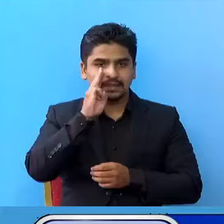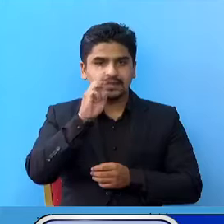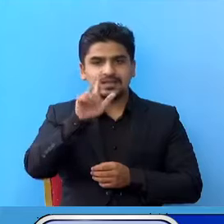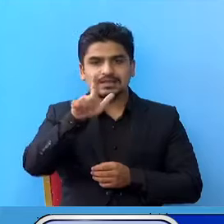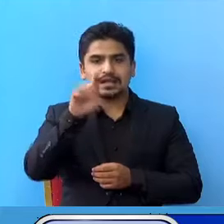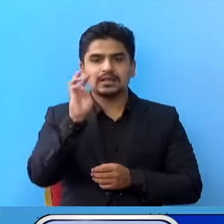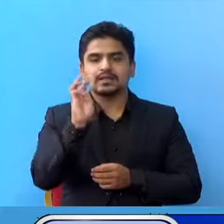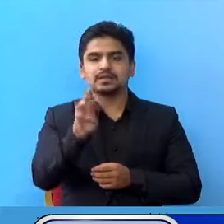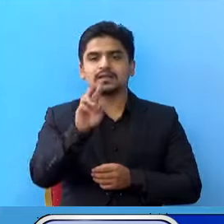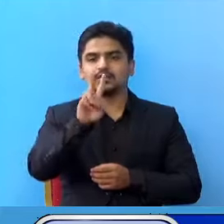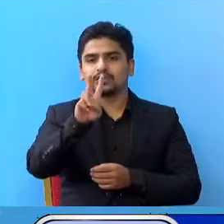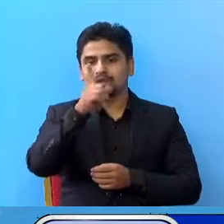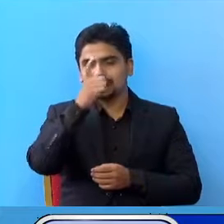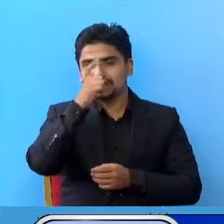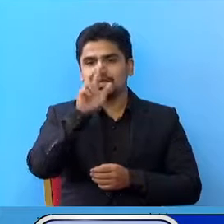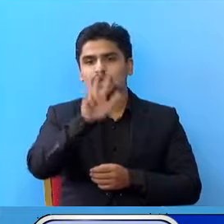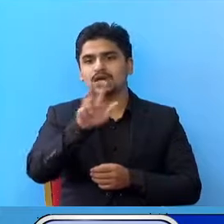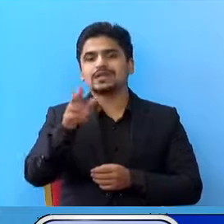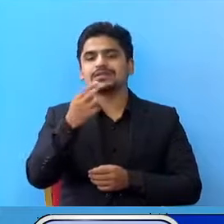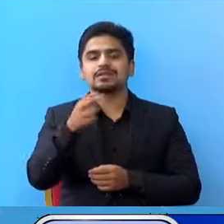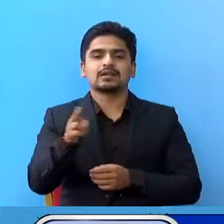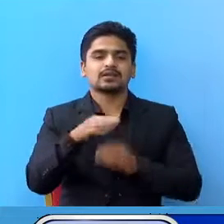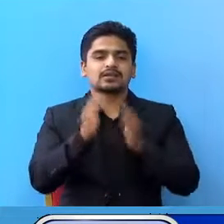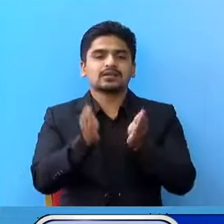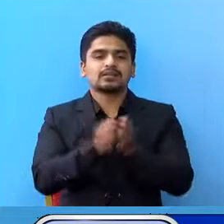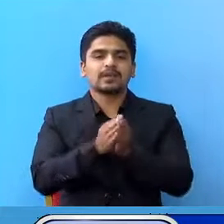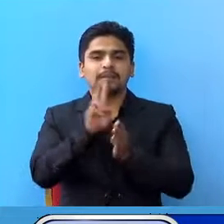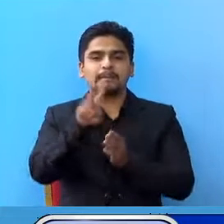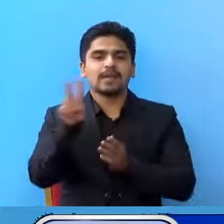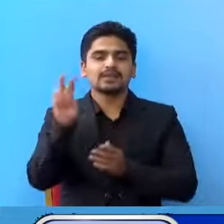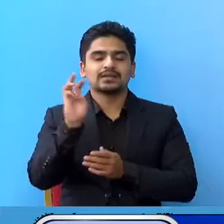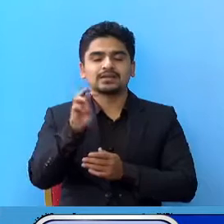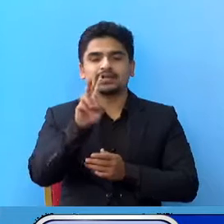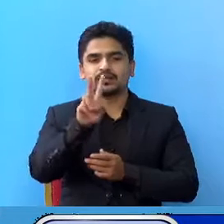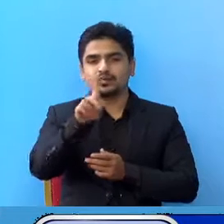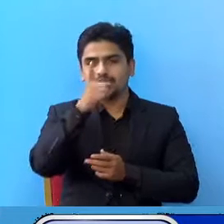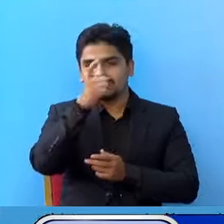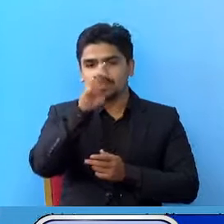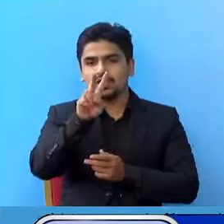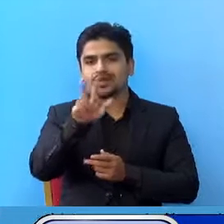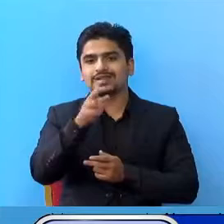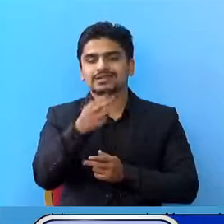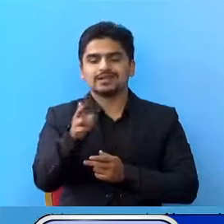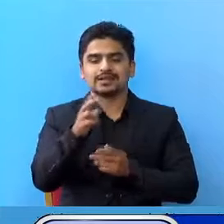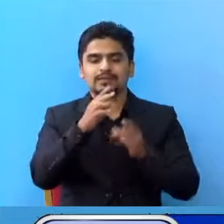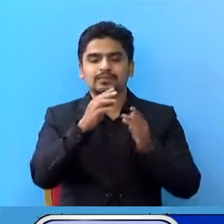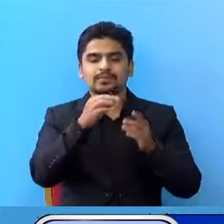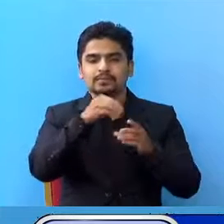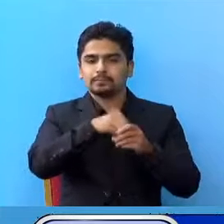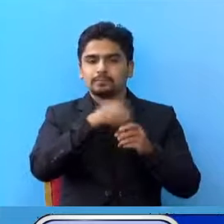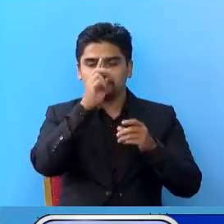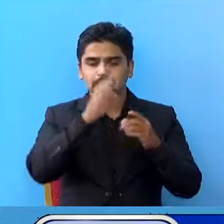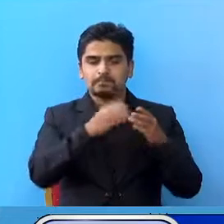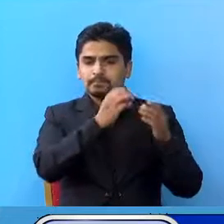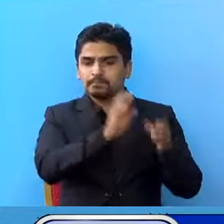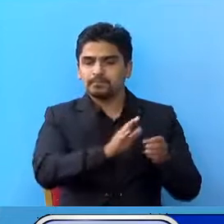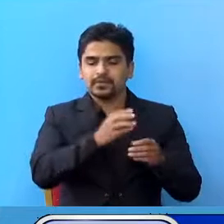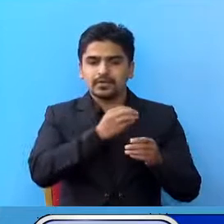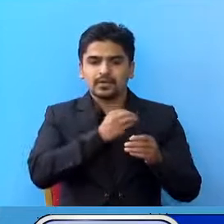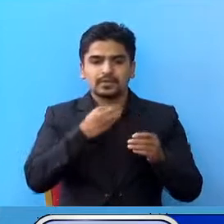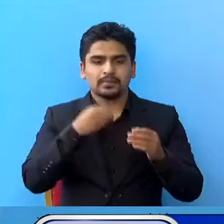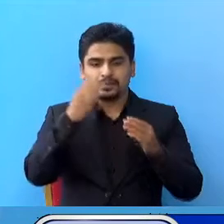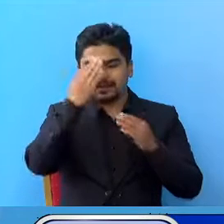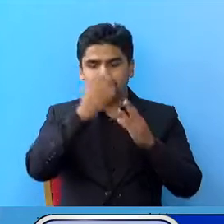7288 सी गरी जम्मा 220028 जना उन्हों चाहिं डिश्चाज उन्हों